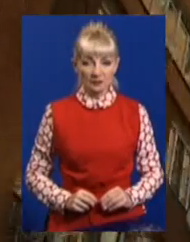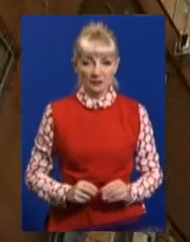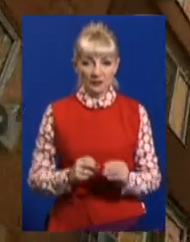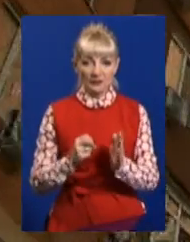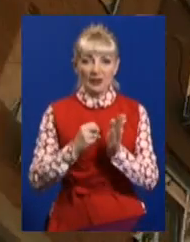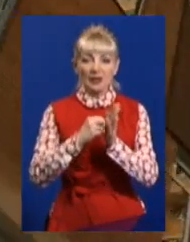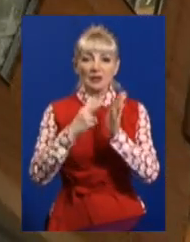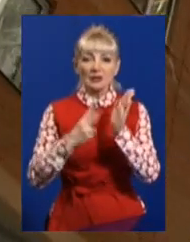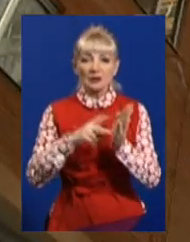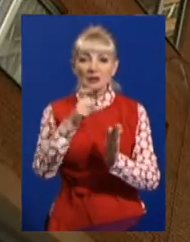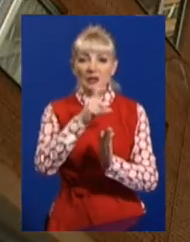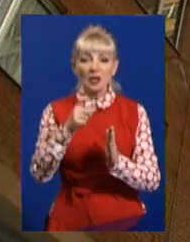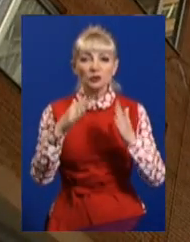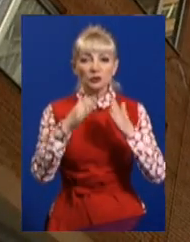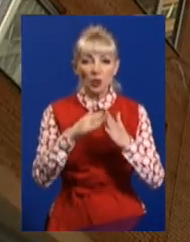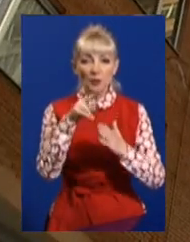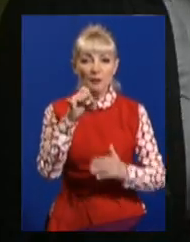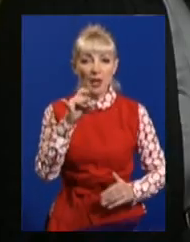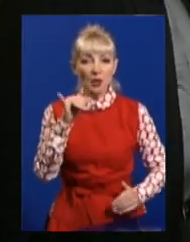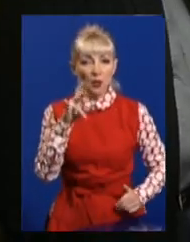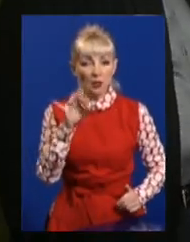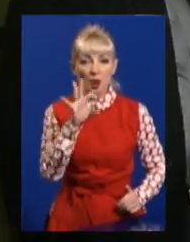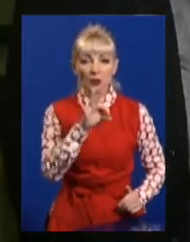Сімнадцятиповерхівка на провулку Отакара-Яроша в Харкові.